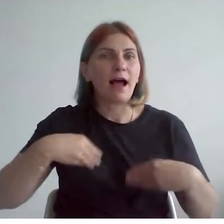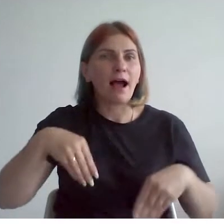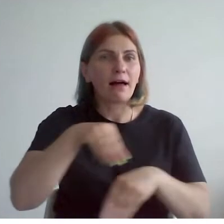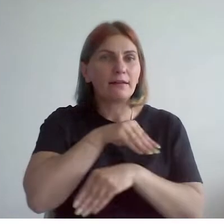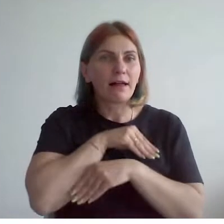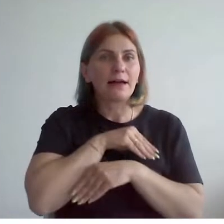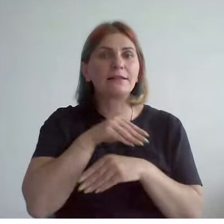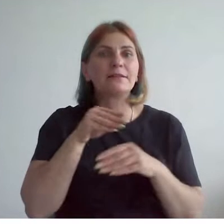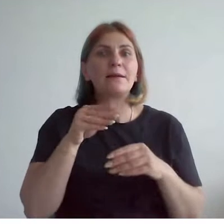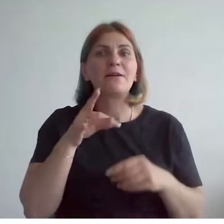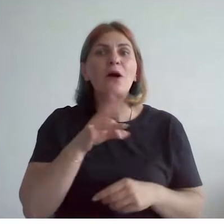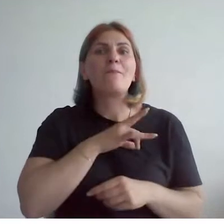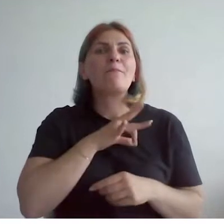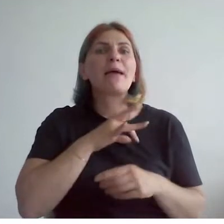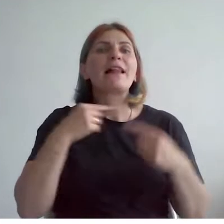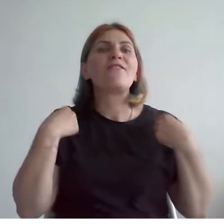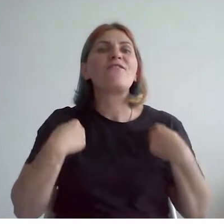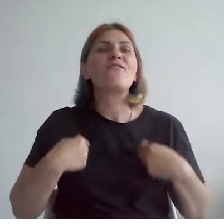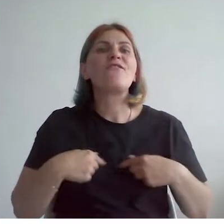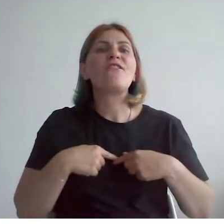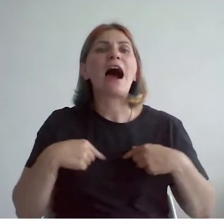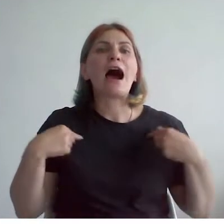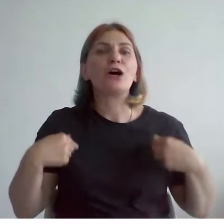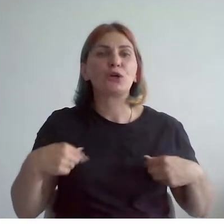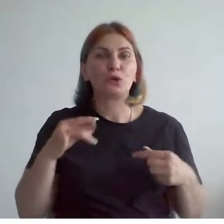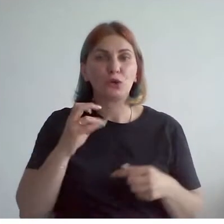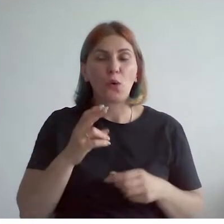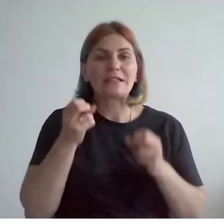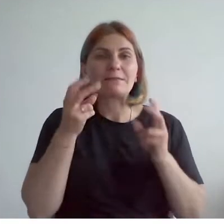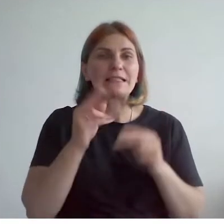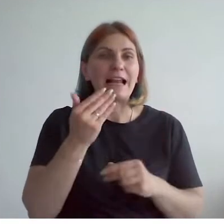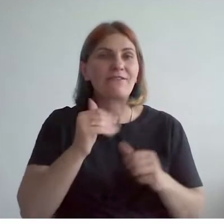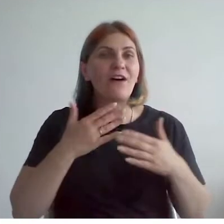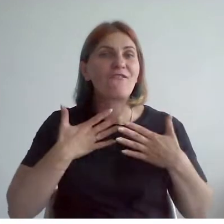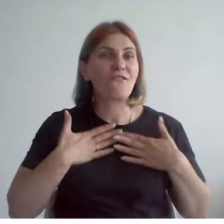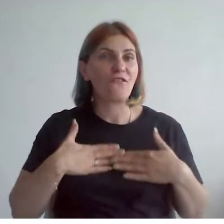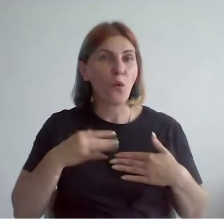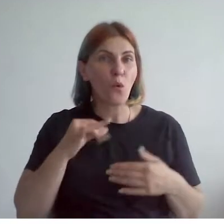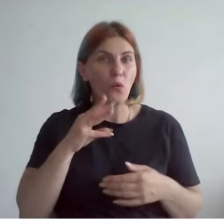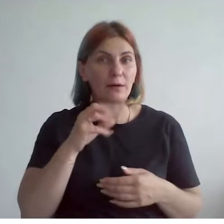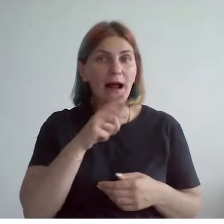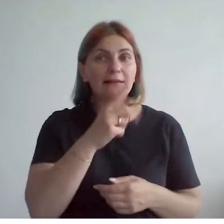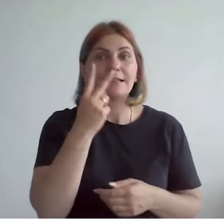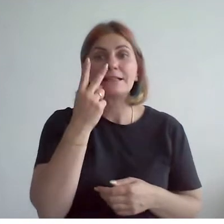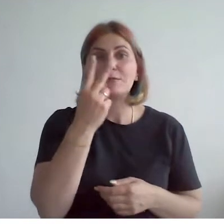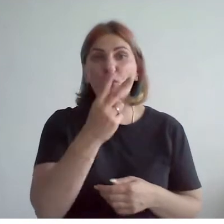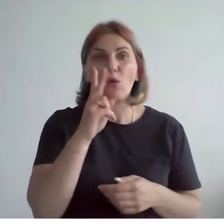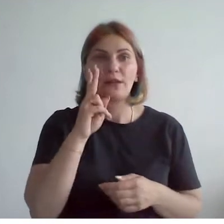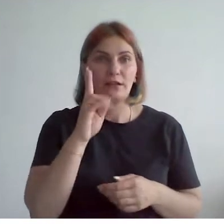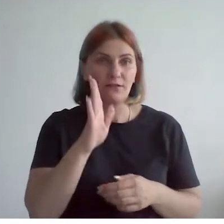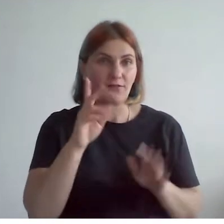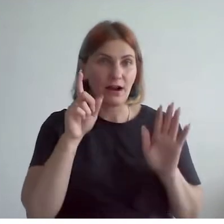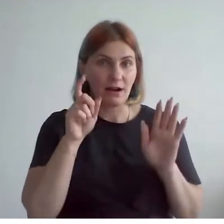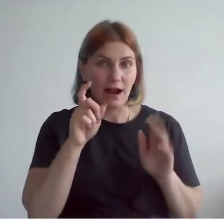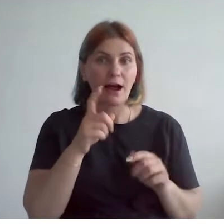не халатах, белых фартуках, специальные униформы. Они смотрят прямо в кадр. Сам цех такое очень